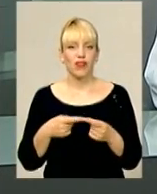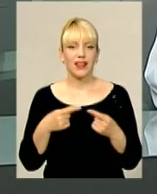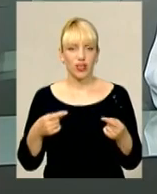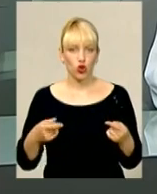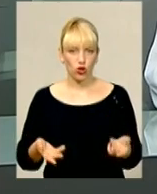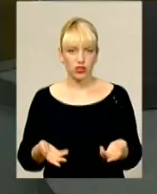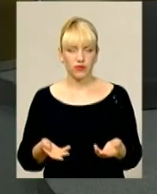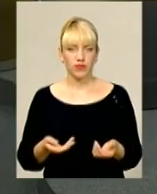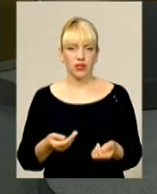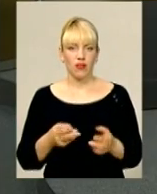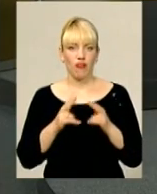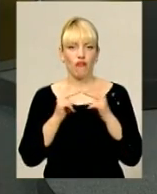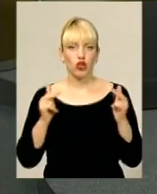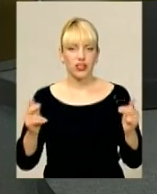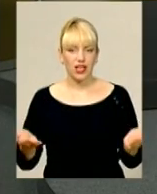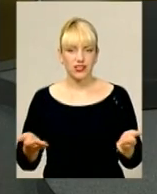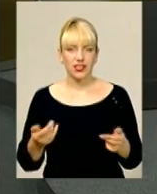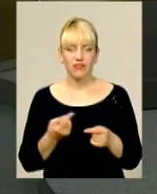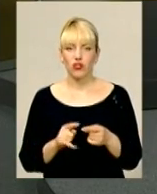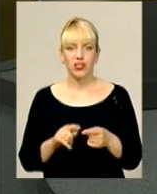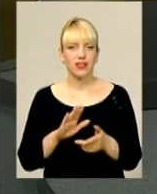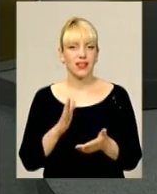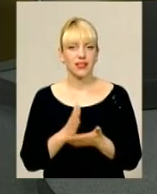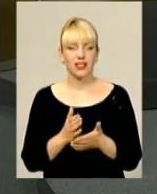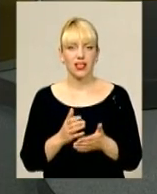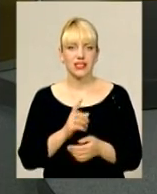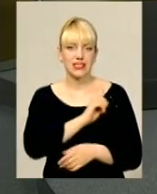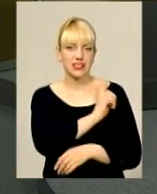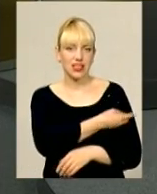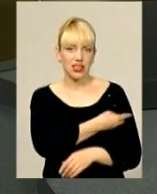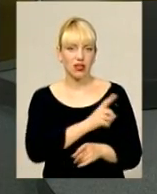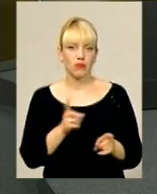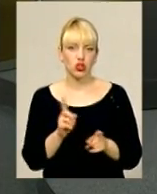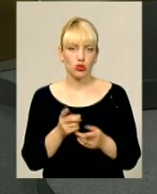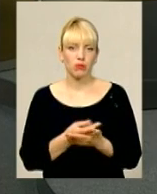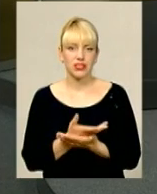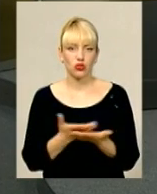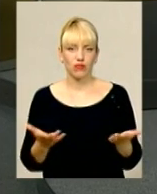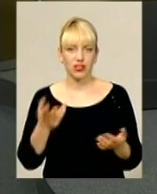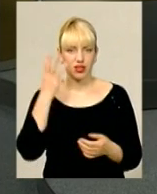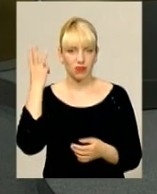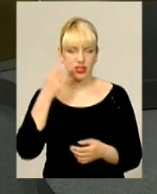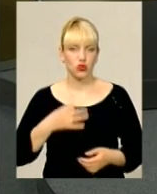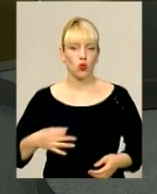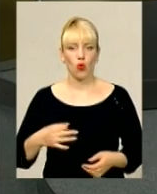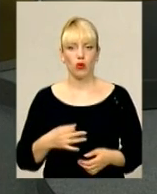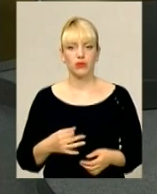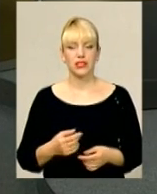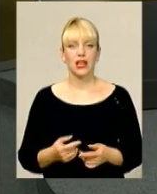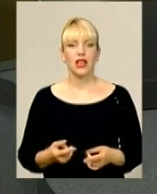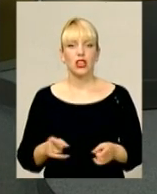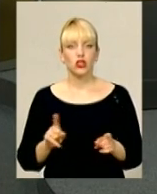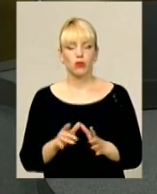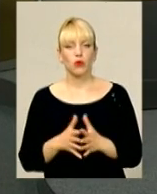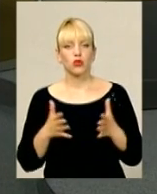фортеця, тобто, вони не є достатньо сильними для того, щоб презентувати Хмельницьку область. Насправді, того, щоб